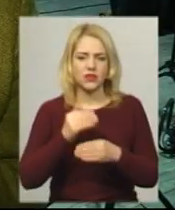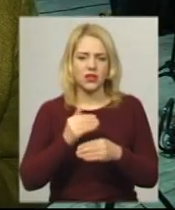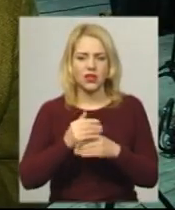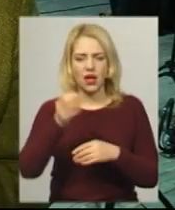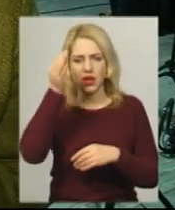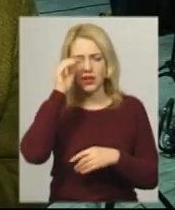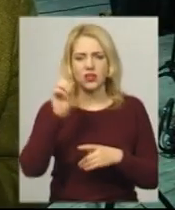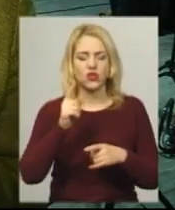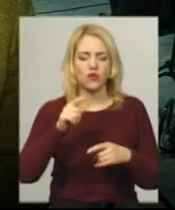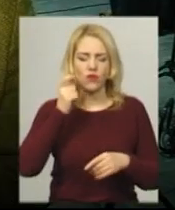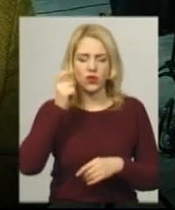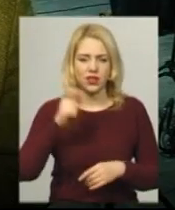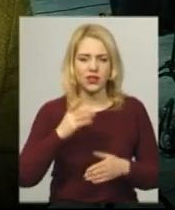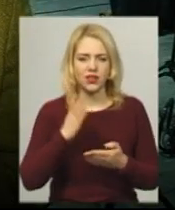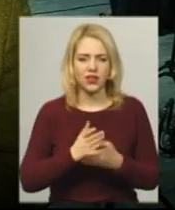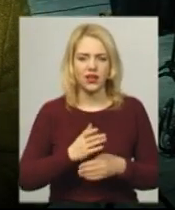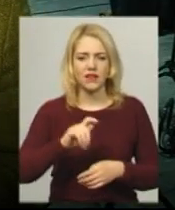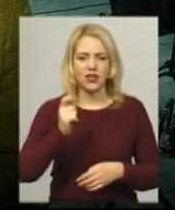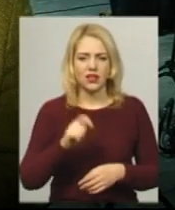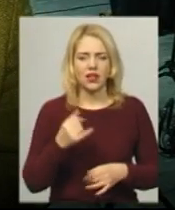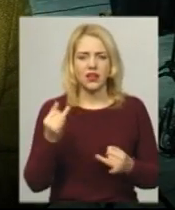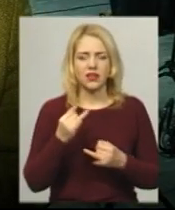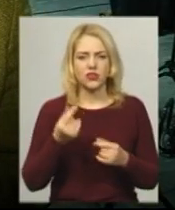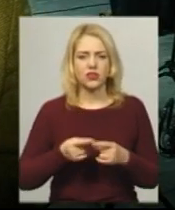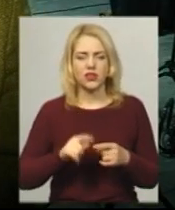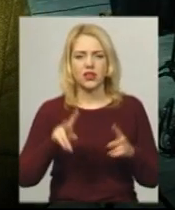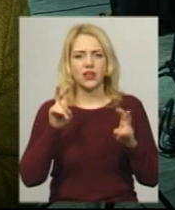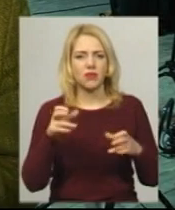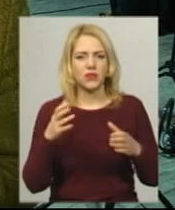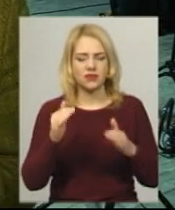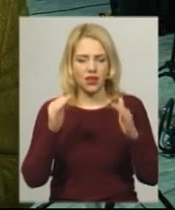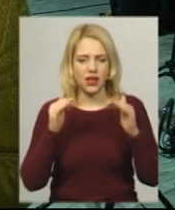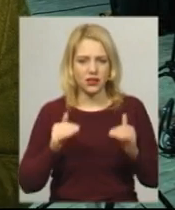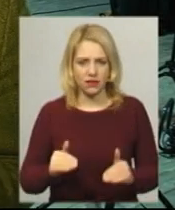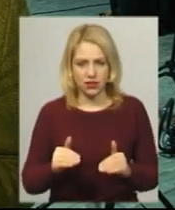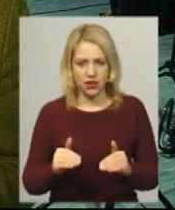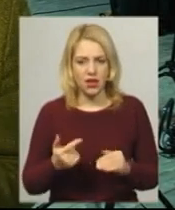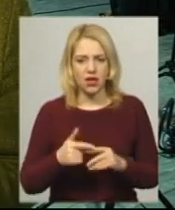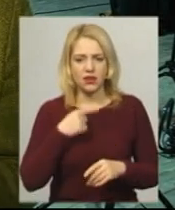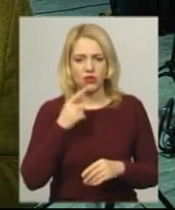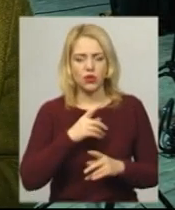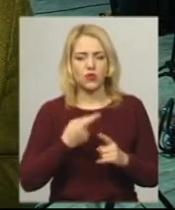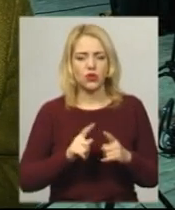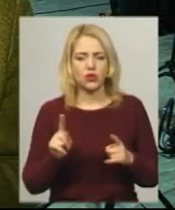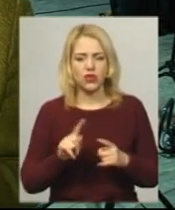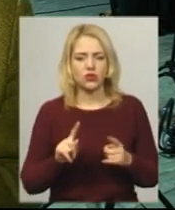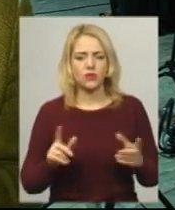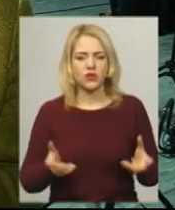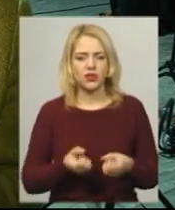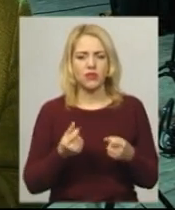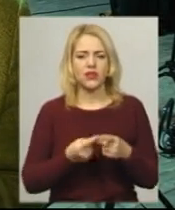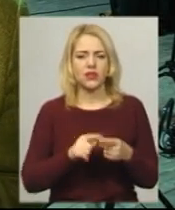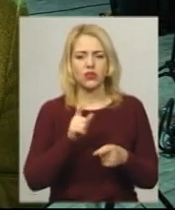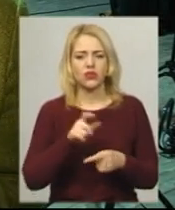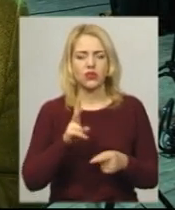Інтерес до цієї теми знизився. А я вже не кажу про те, що підтримка тих людей, які пережили якісь